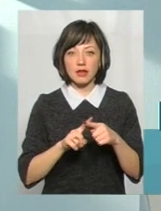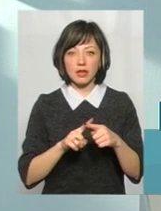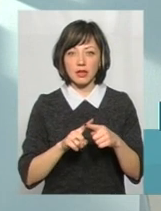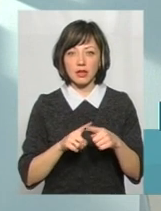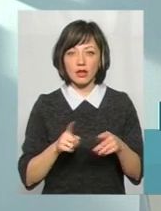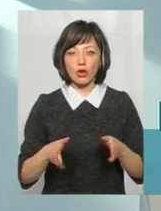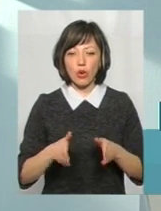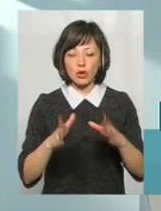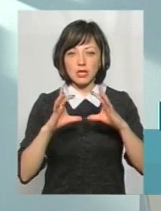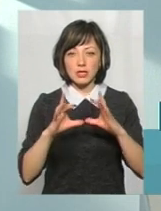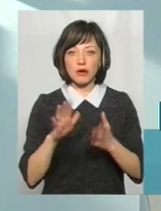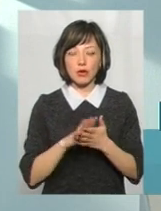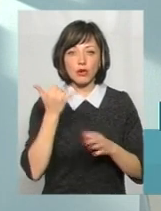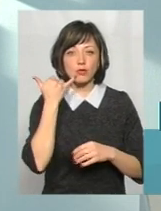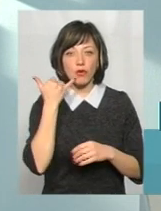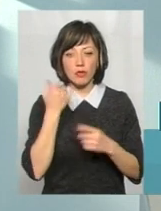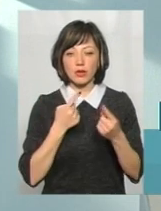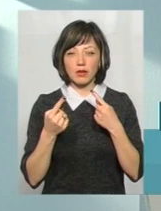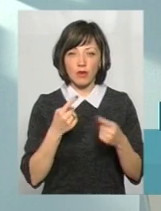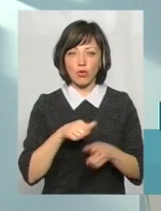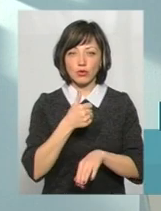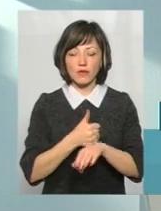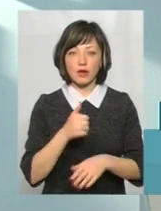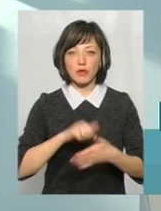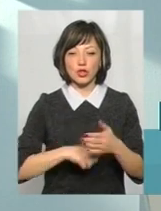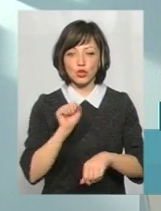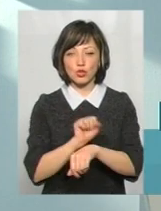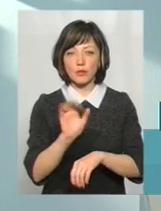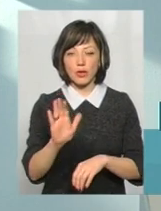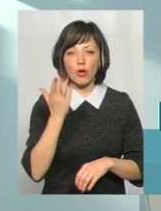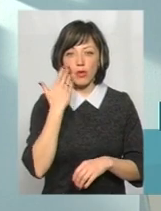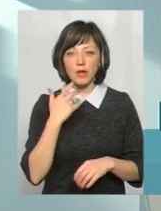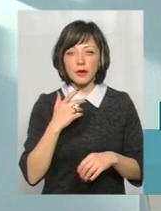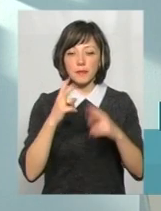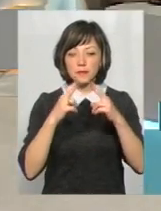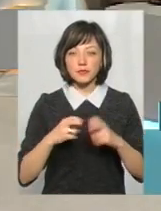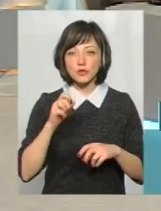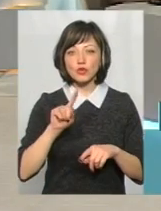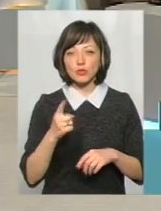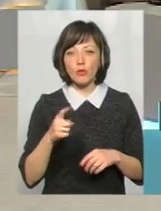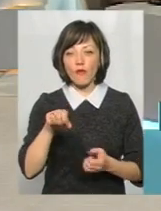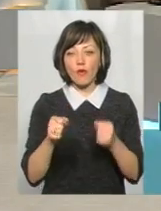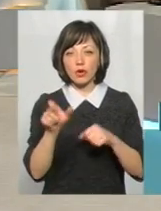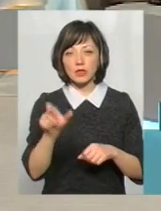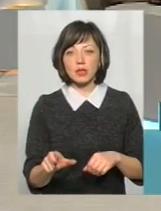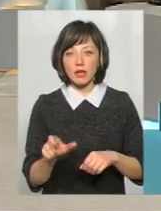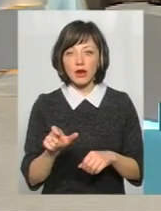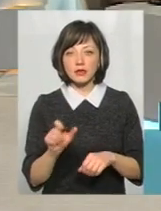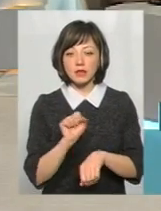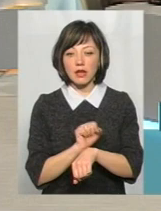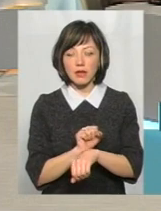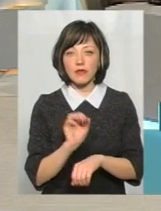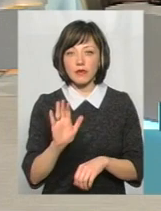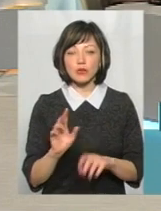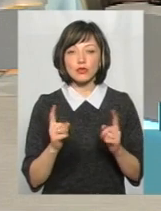розмови по телефоні. Тобто це основні причини зупинки. Ми навіть коли зробили статистику, чому водія зупиняють, як виявляють його, що він в стані алкогольного